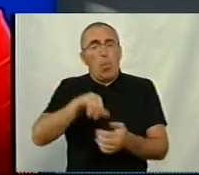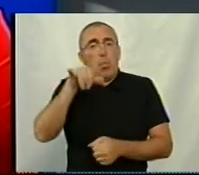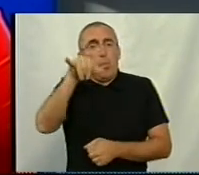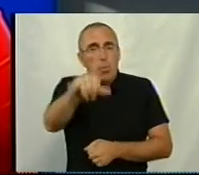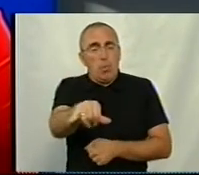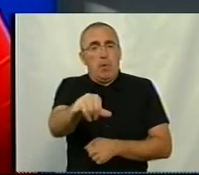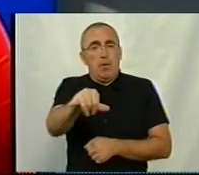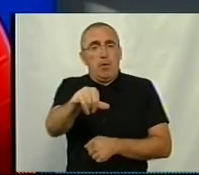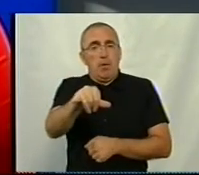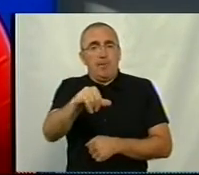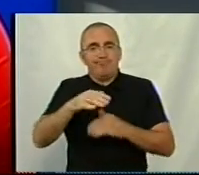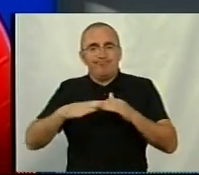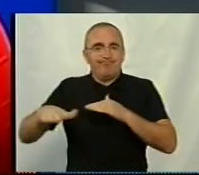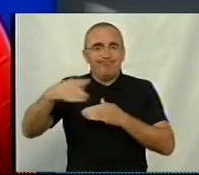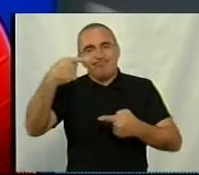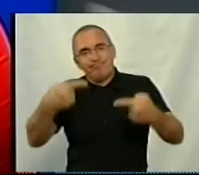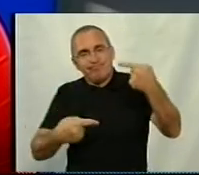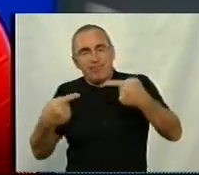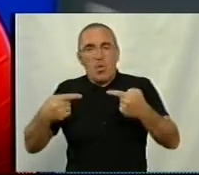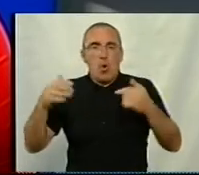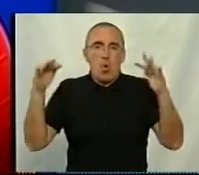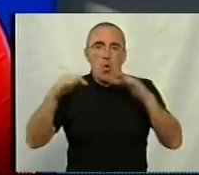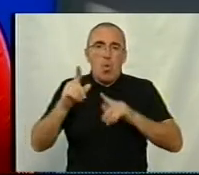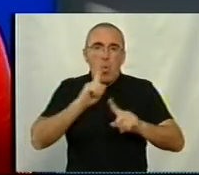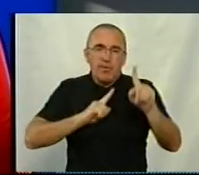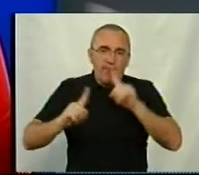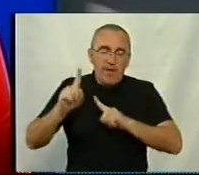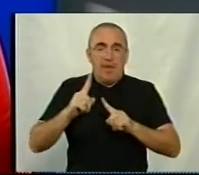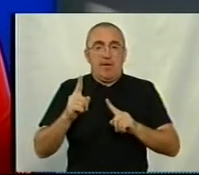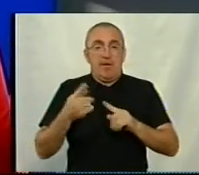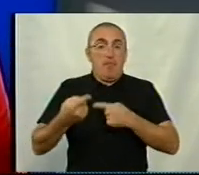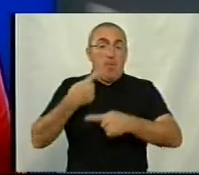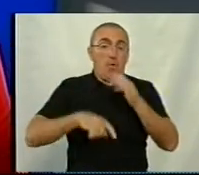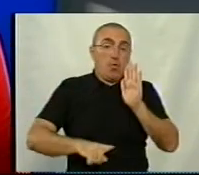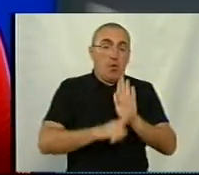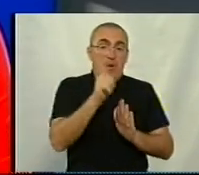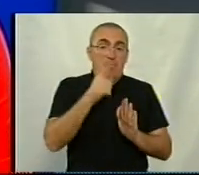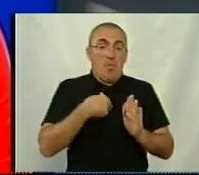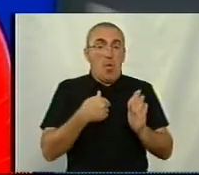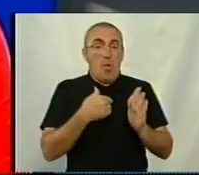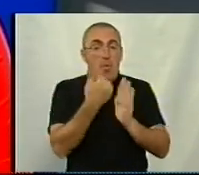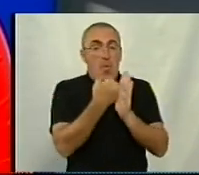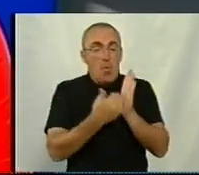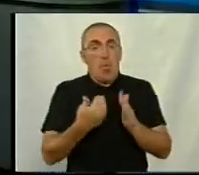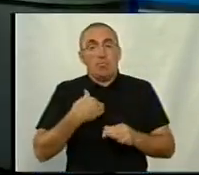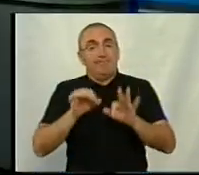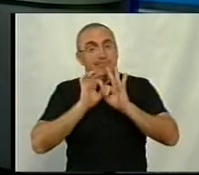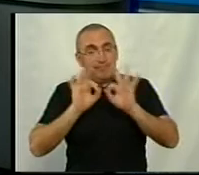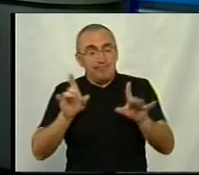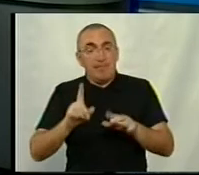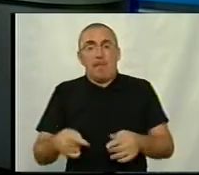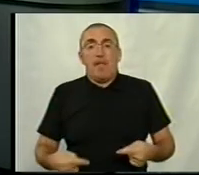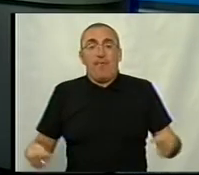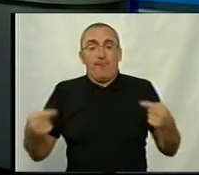панельних дискусіях, конференціях, але знову повертаючись до початку нашої програми, я хотіла б наголосити, що